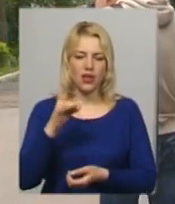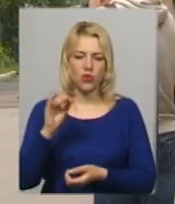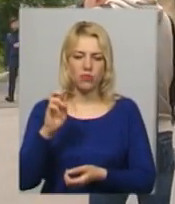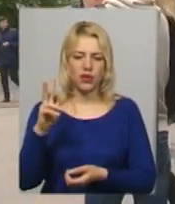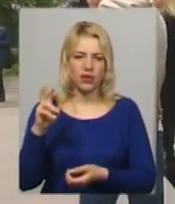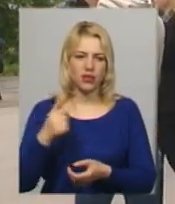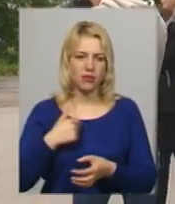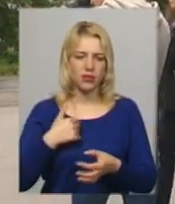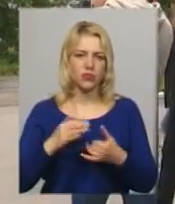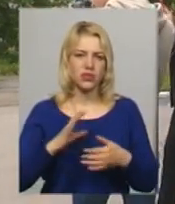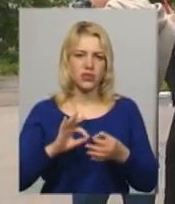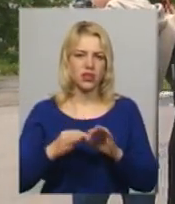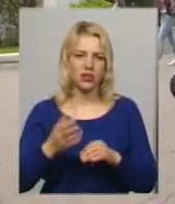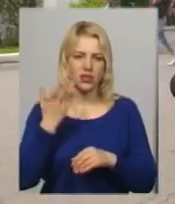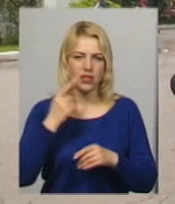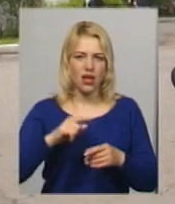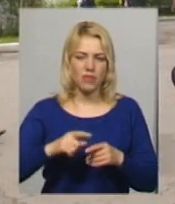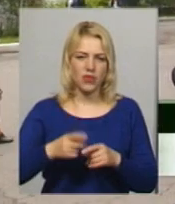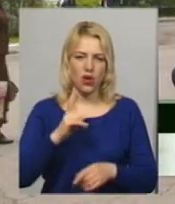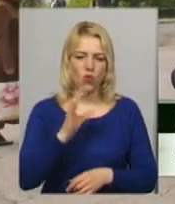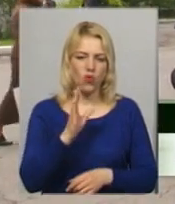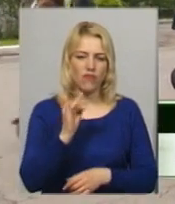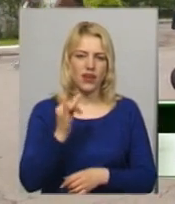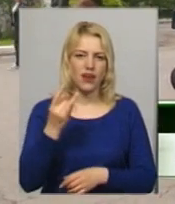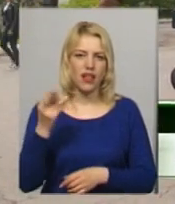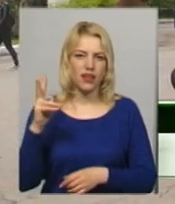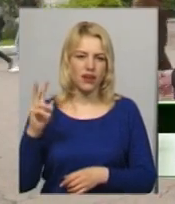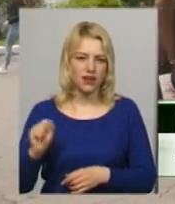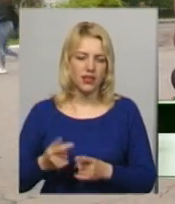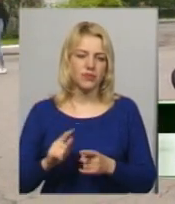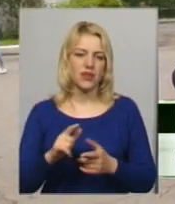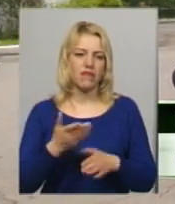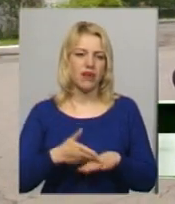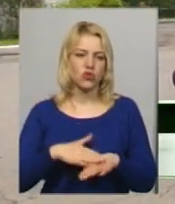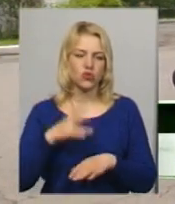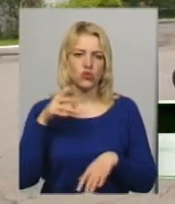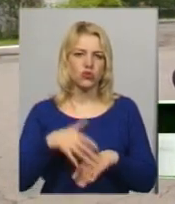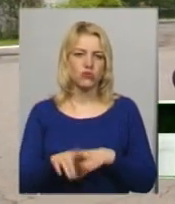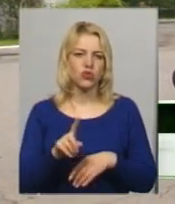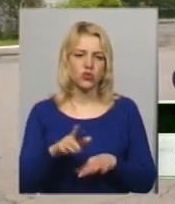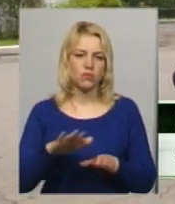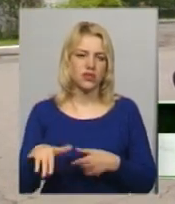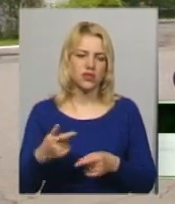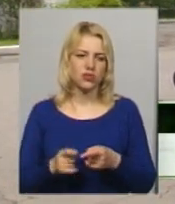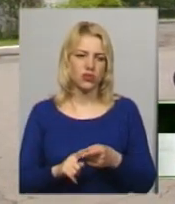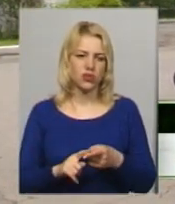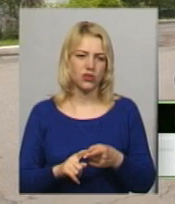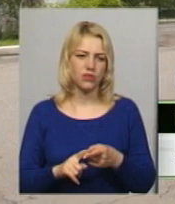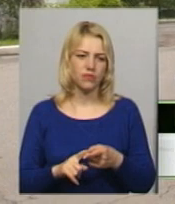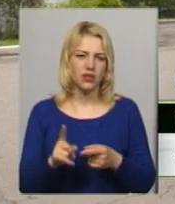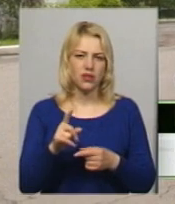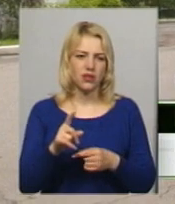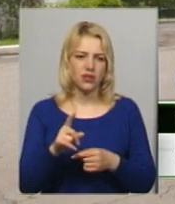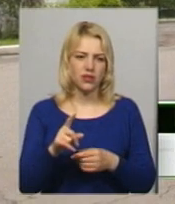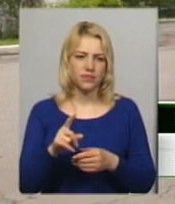мене був складний момент, так це коварялка. Дуже важко зрозуміти, що після чого має